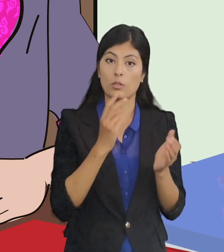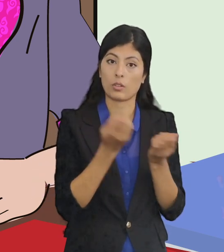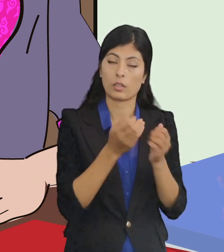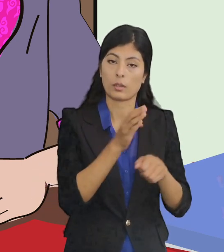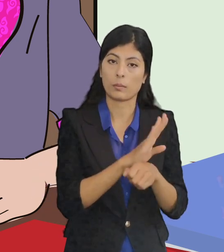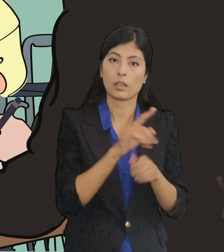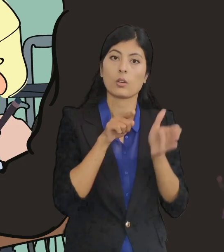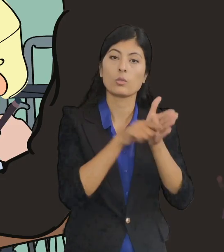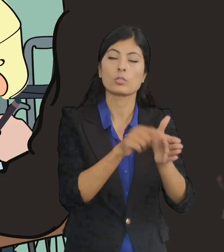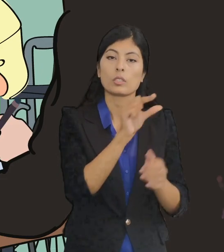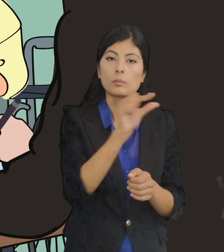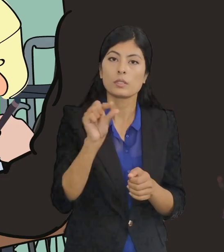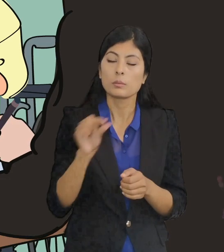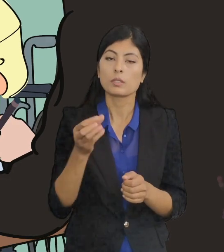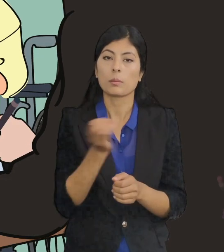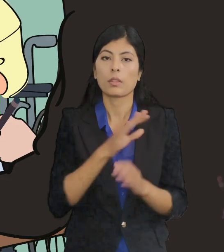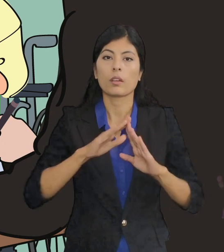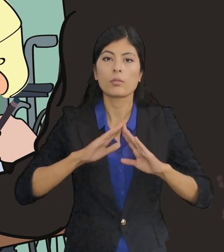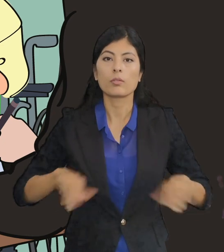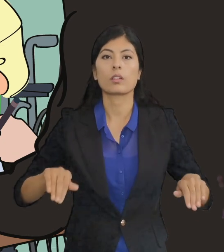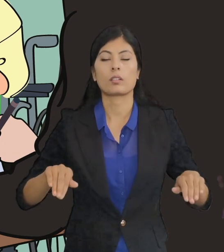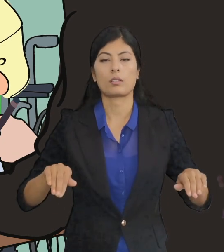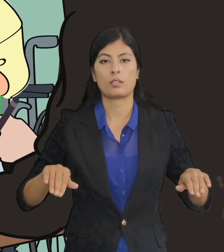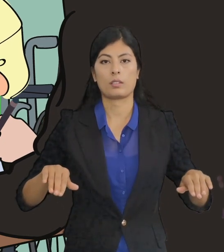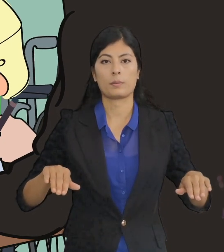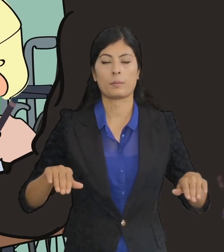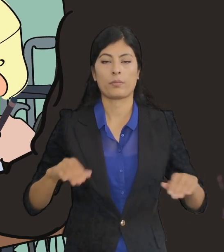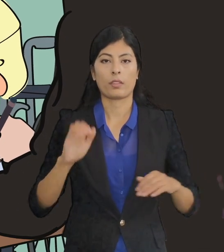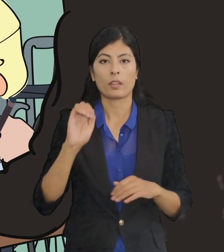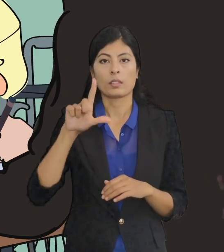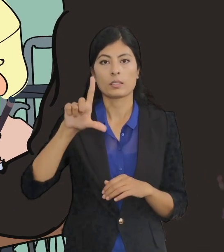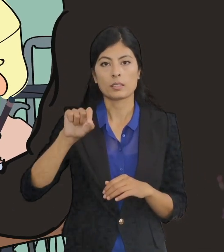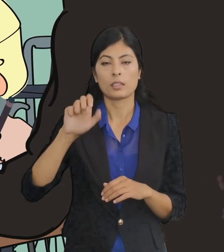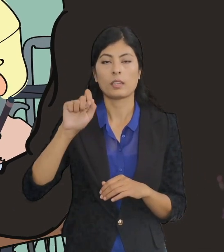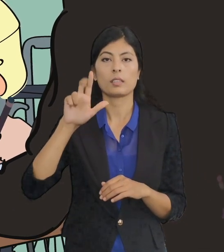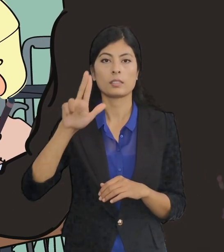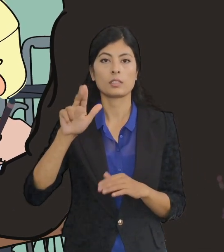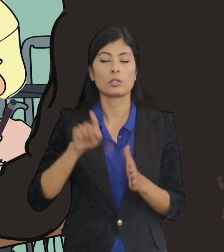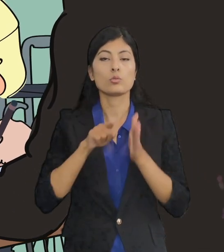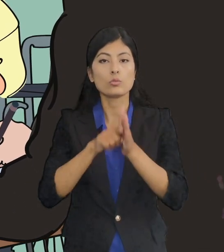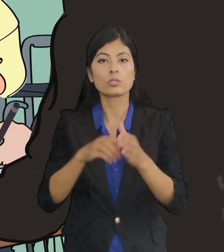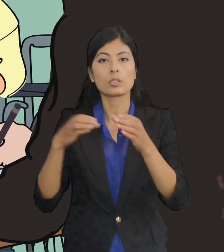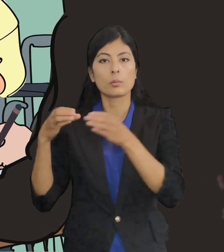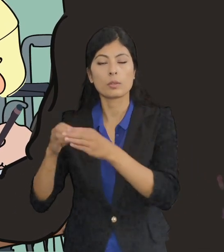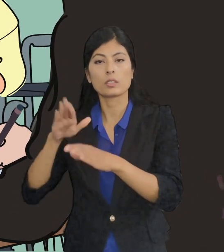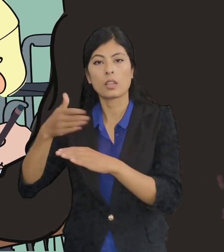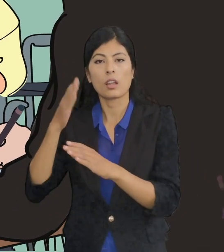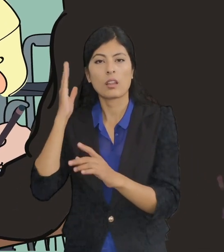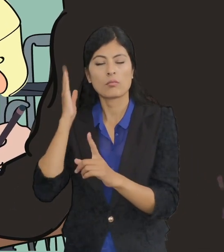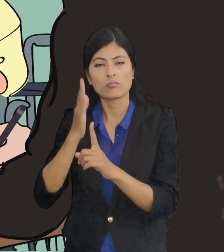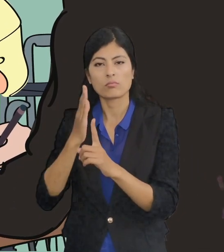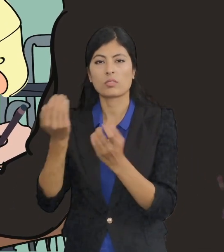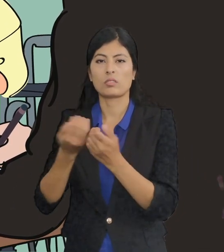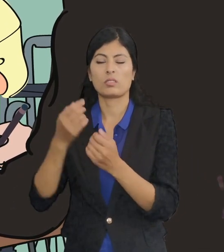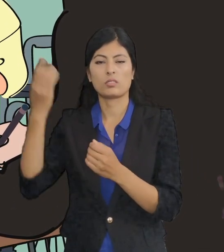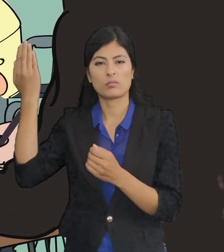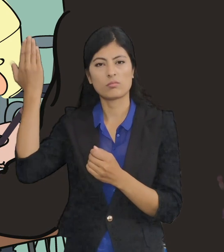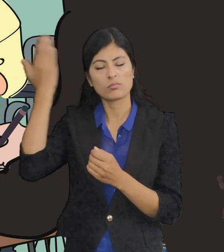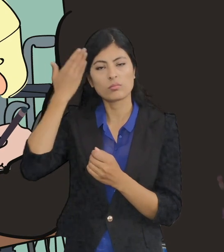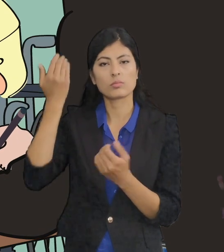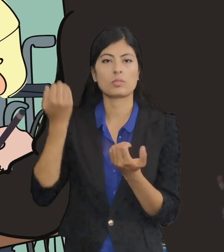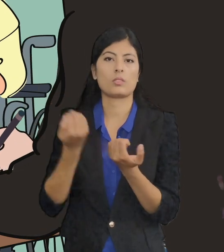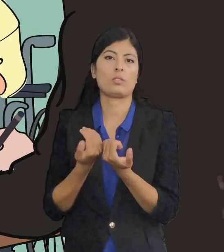गवाही के बगपत्र करवेच समय सिकाईत में विशेबस्तों से अलग प्रकार के तथा गवाही के सिकाईत करेवाला पक्ष के